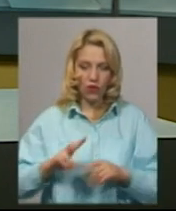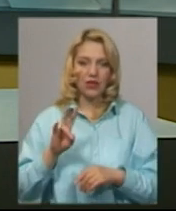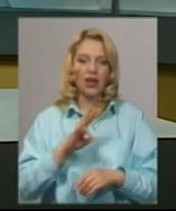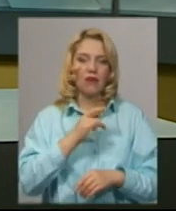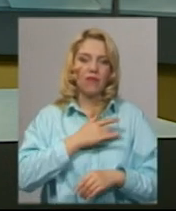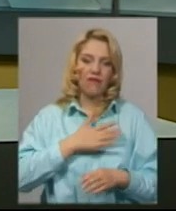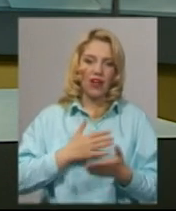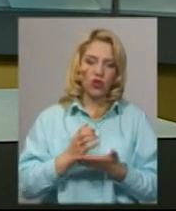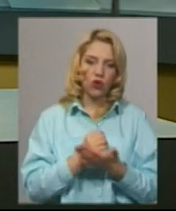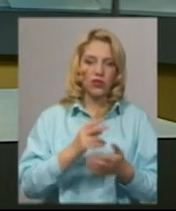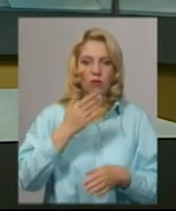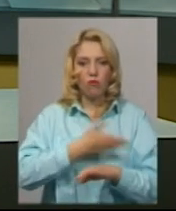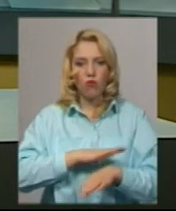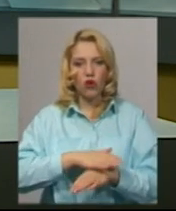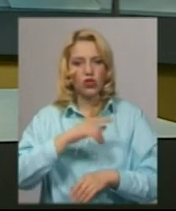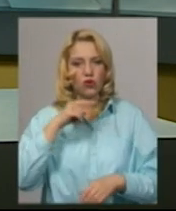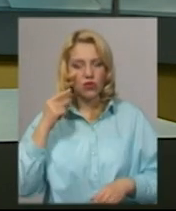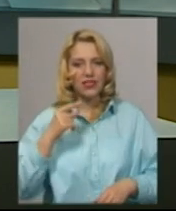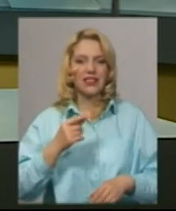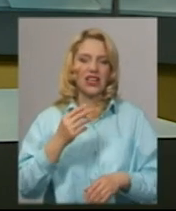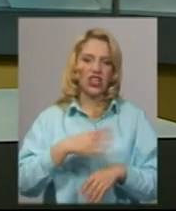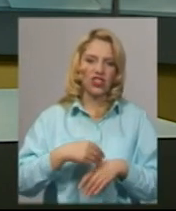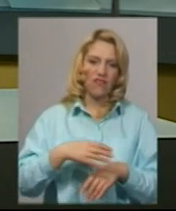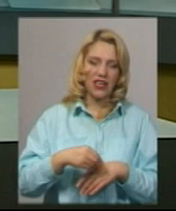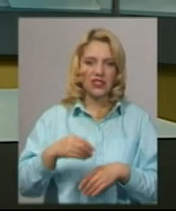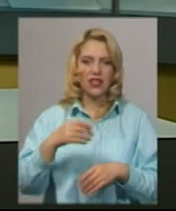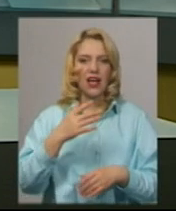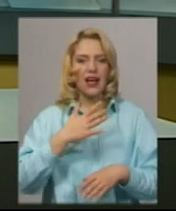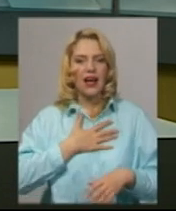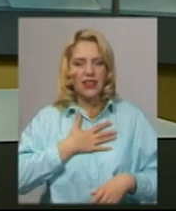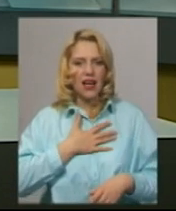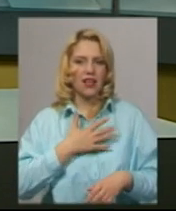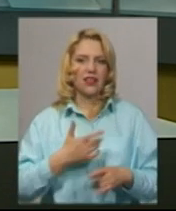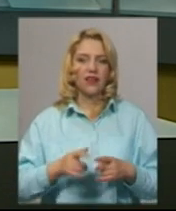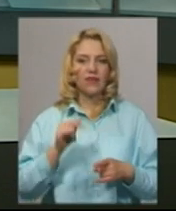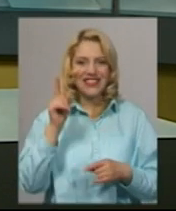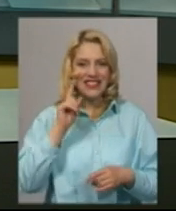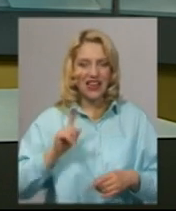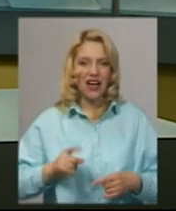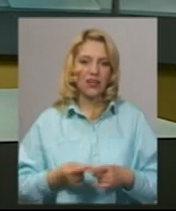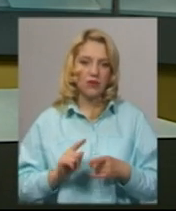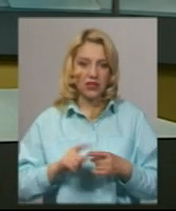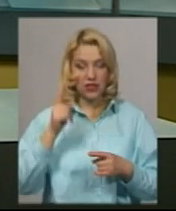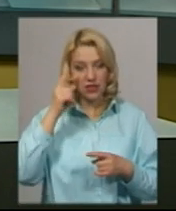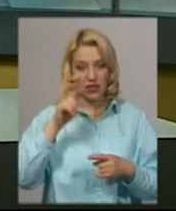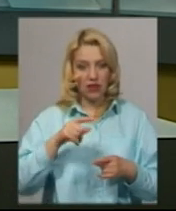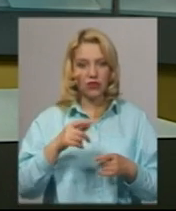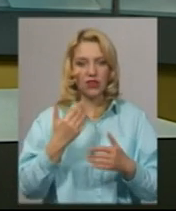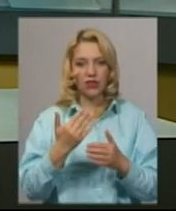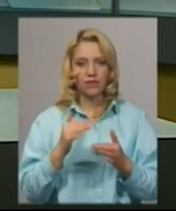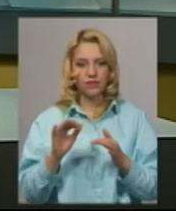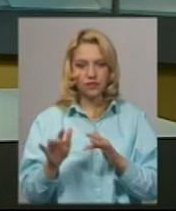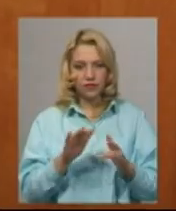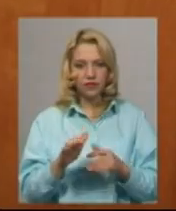Росії, Німеччини, Франції, Швеції, Ізраїлю та Канади. Більше про майстер-різбярства ікон знає мій колега Михайло Жила.